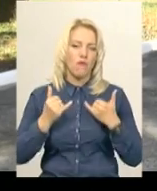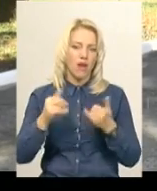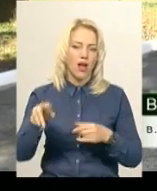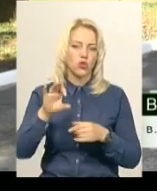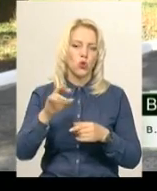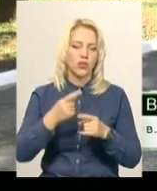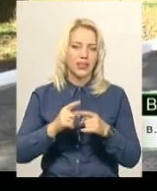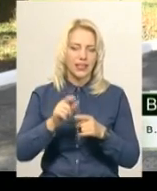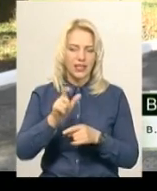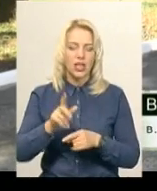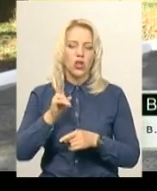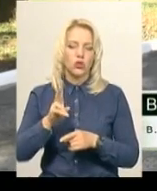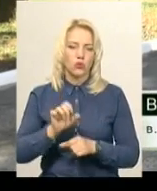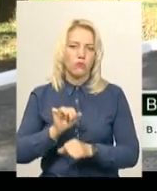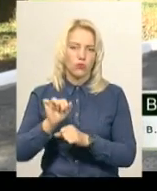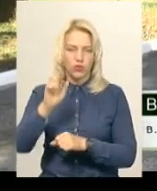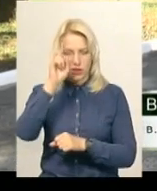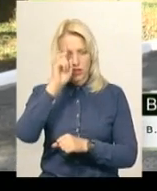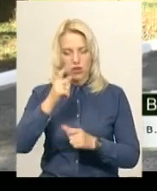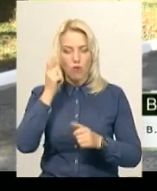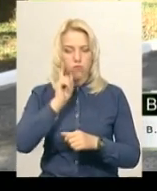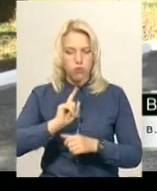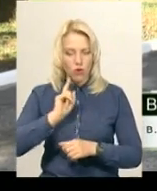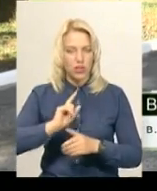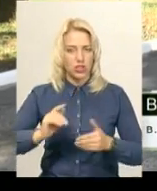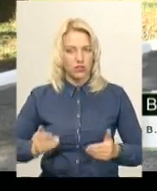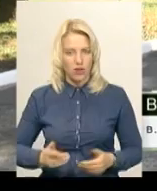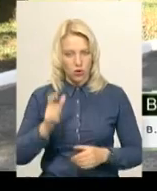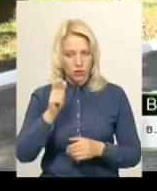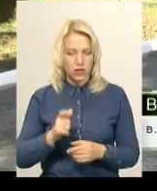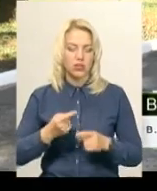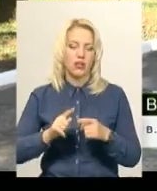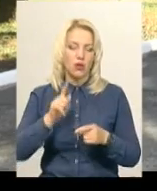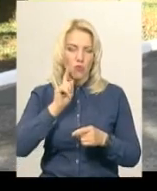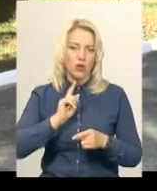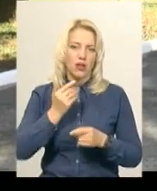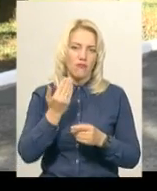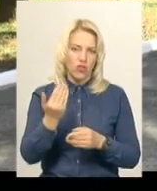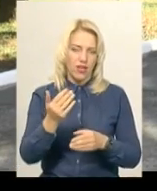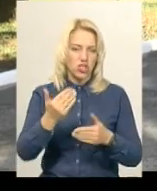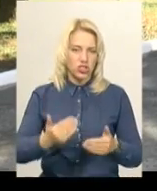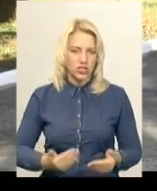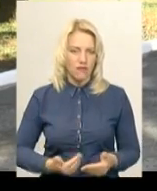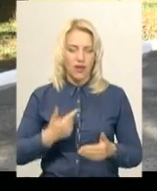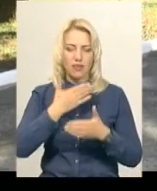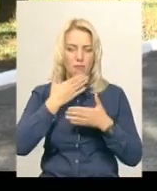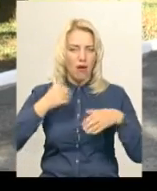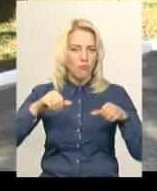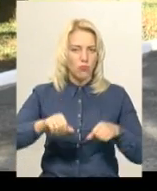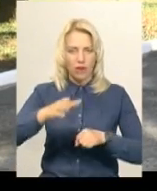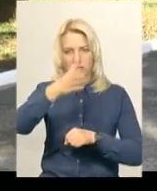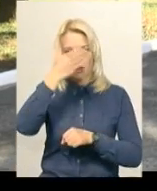про людину, тоді вона жива. І фактично ми не маємо жодного морального права забути всіх тих наших хлопців,